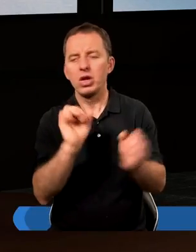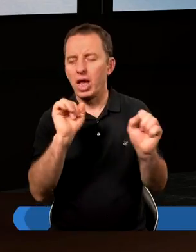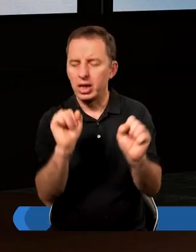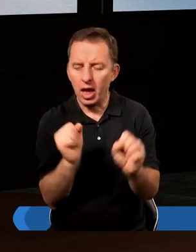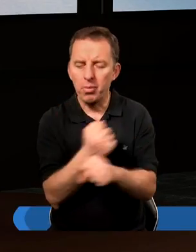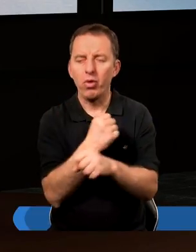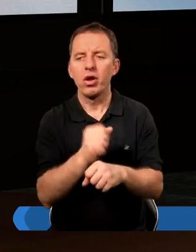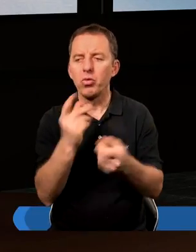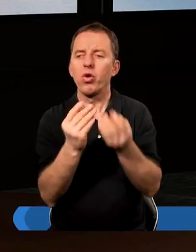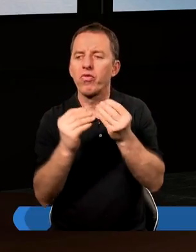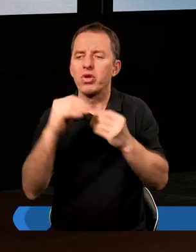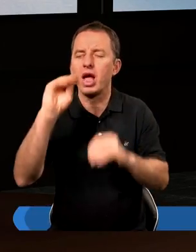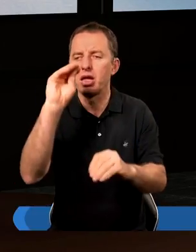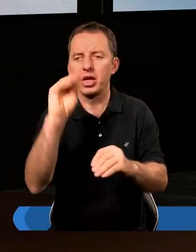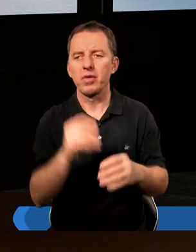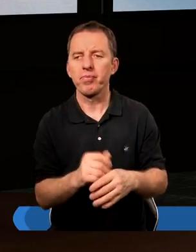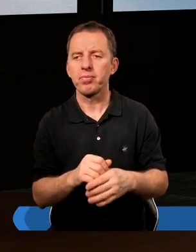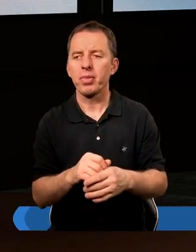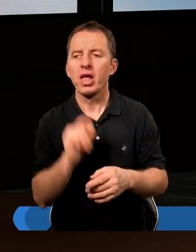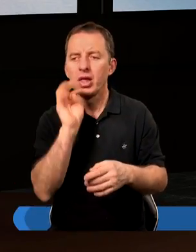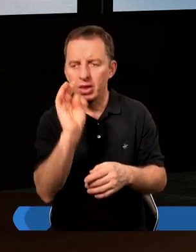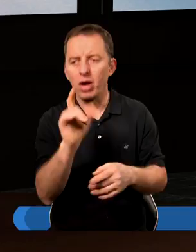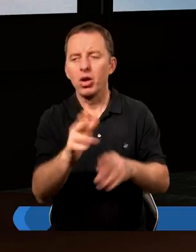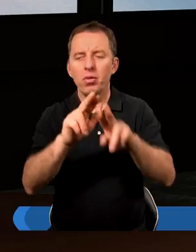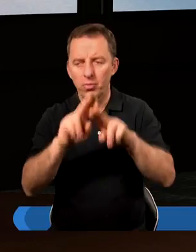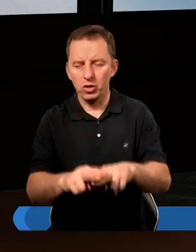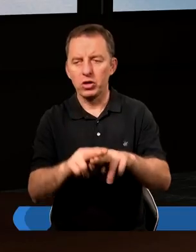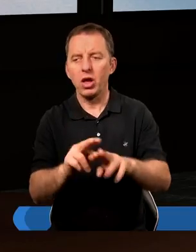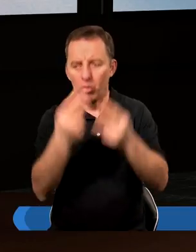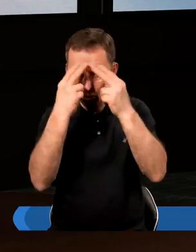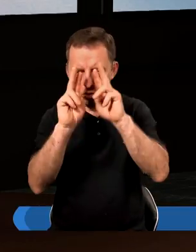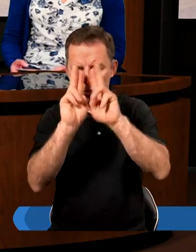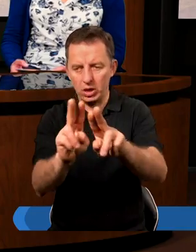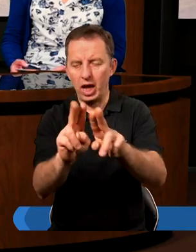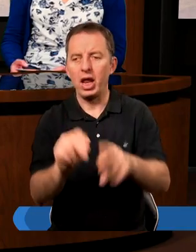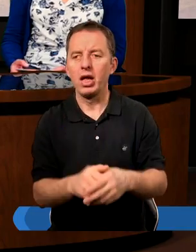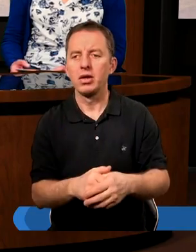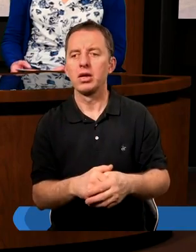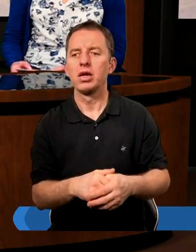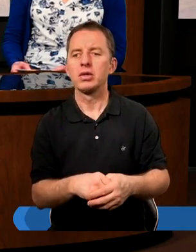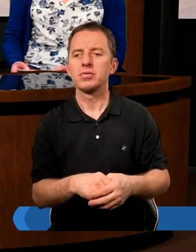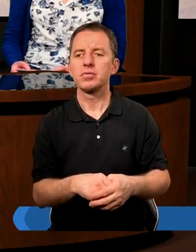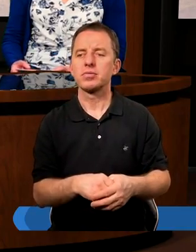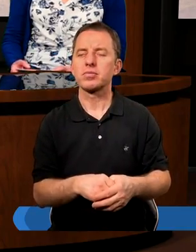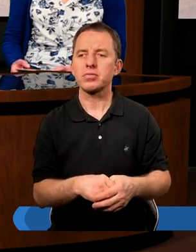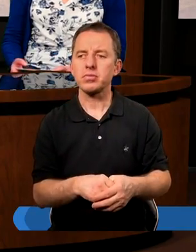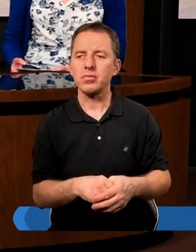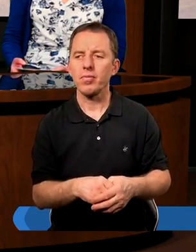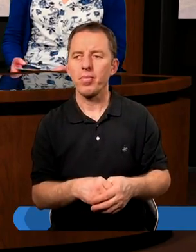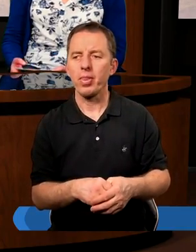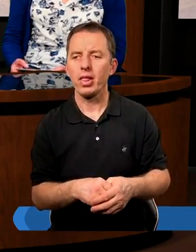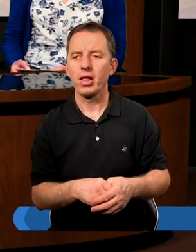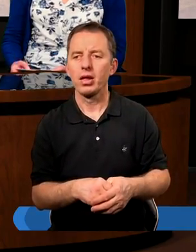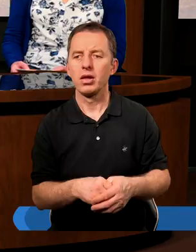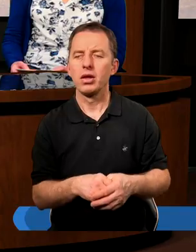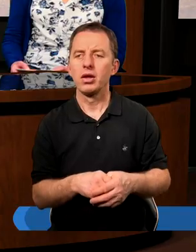Bóg niesamowity, Bóg wielki i pragnie, żeby to zostało uznane. Tak. Chyba,